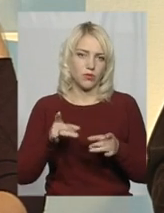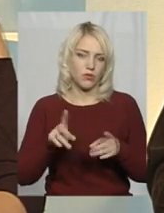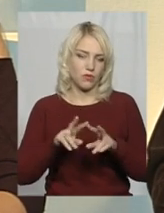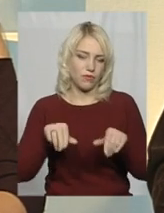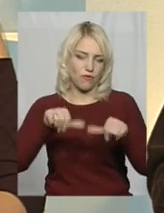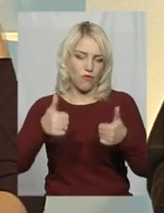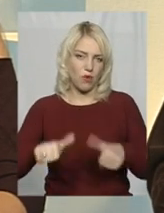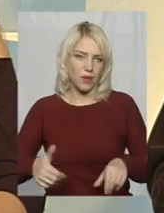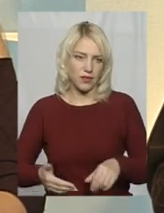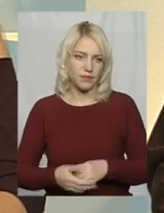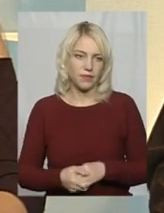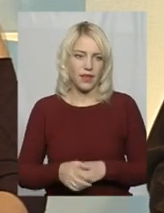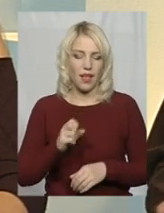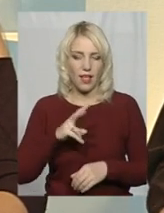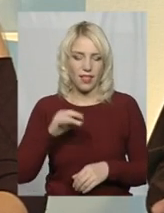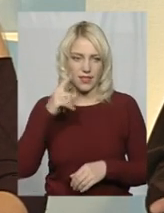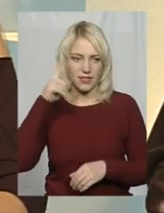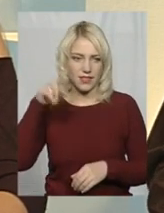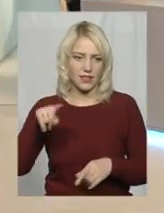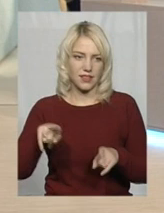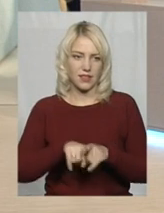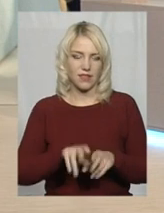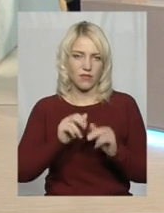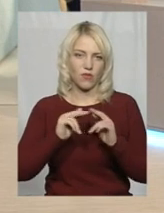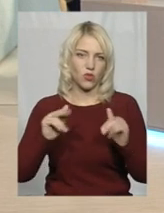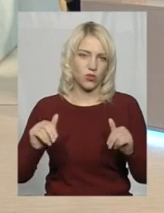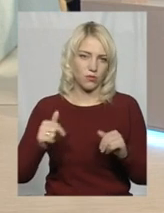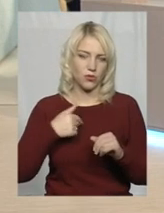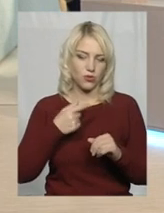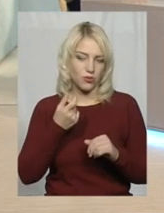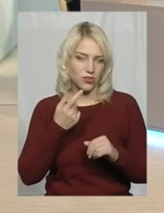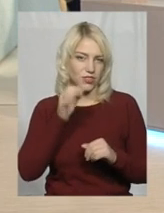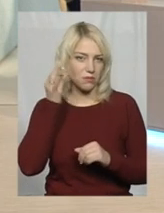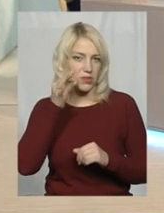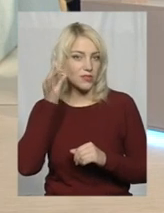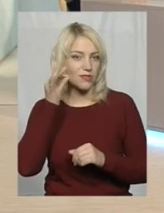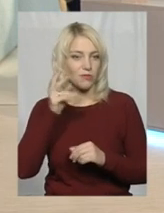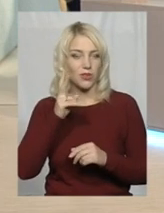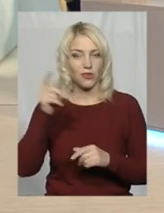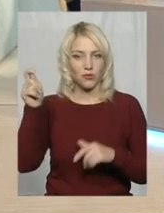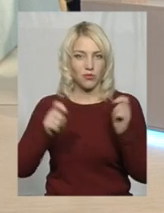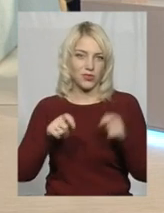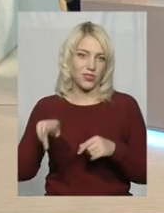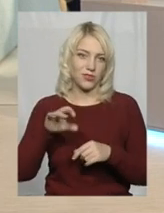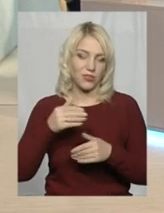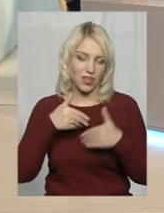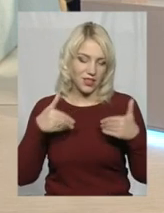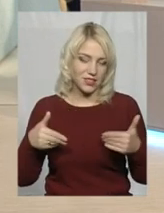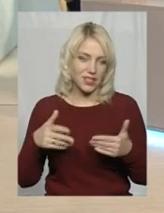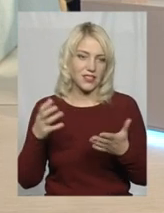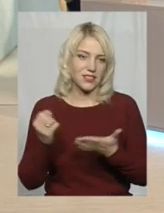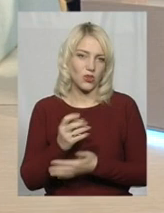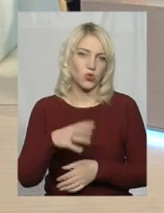формату. Але, знаєте, ми такі в фортеці, трошки підступні, тому ті, хто приїжджають до нас, вони знаходять все,